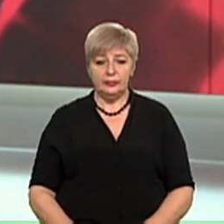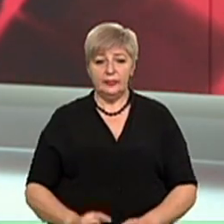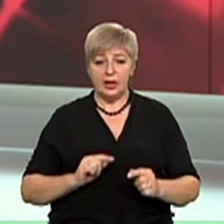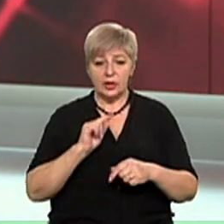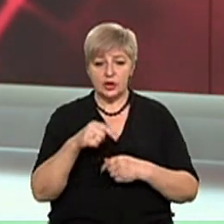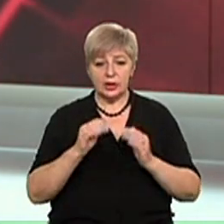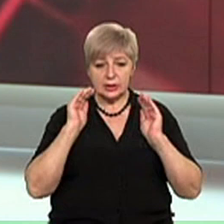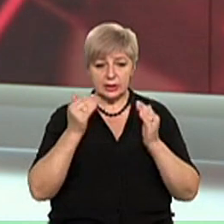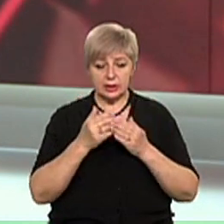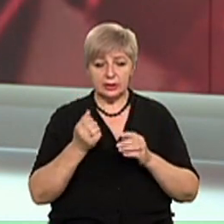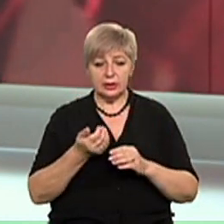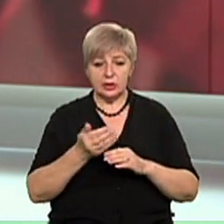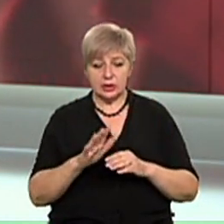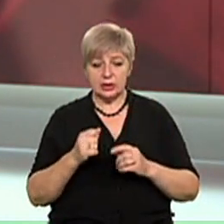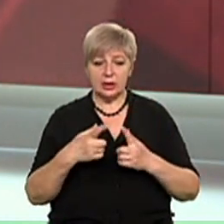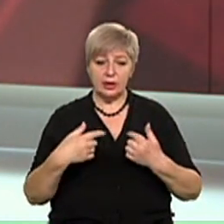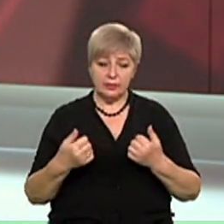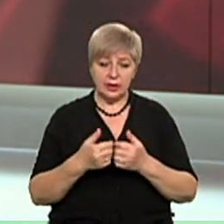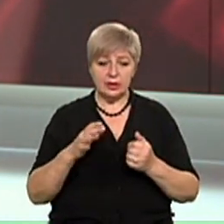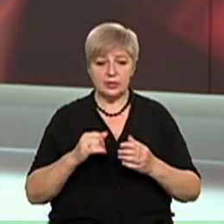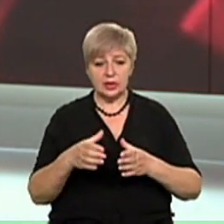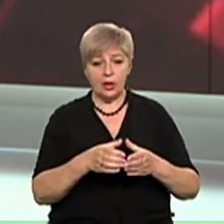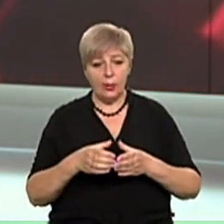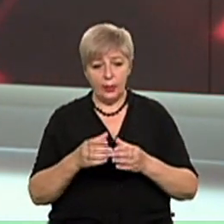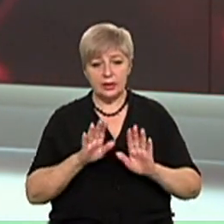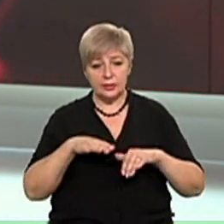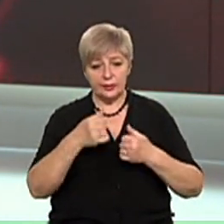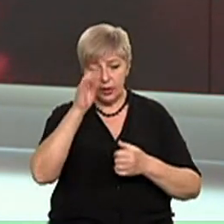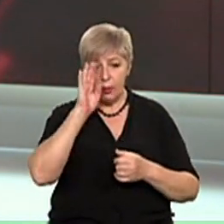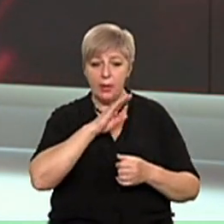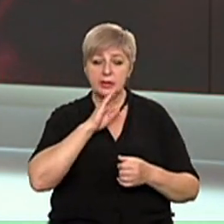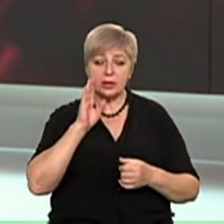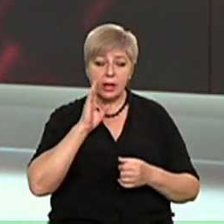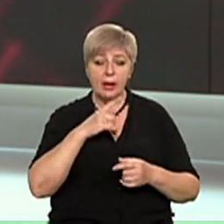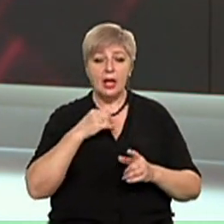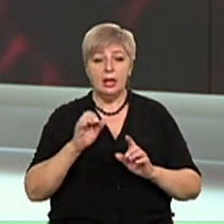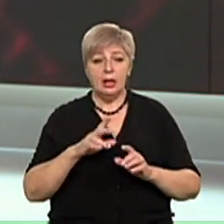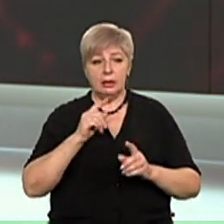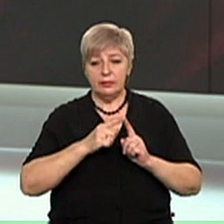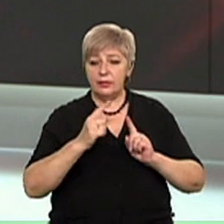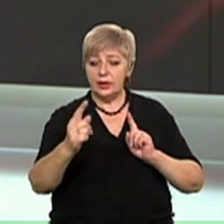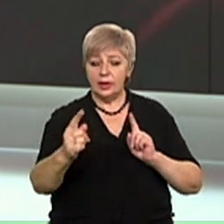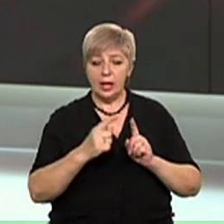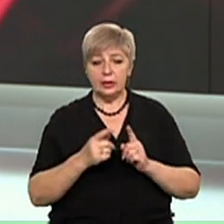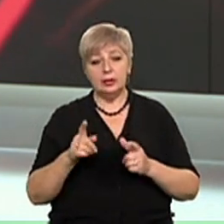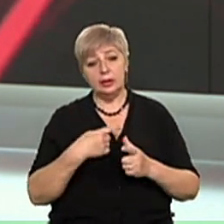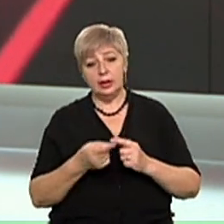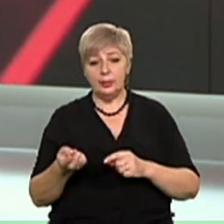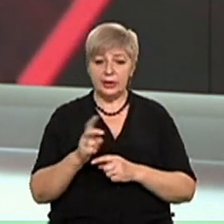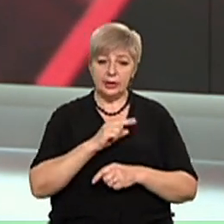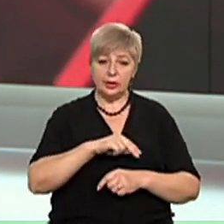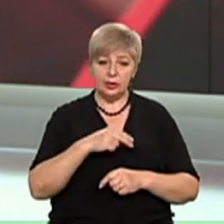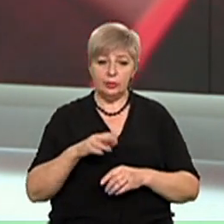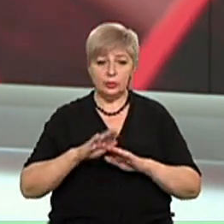Через карантин частина відомств і компаній запропонувала батькам працювати віддалено або ж прийти на роботу з дітьми. Наприклад, у